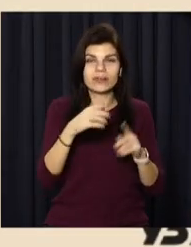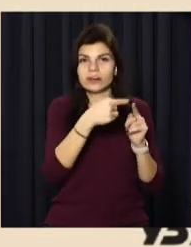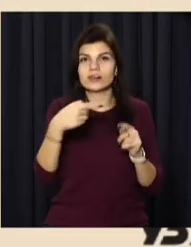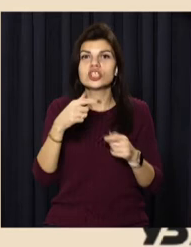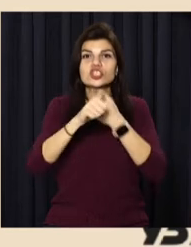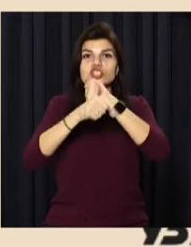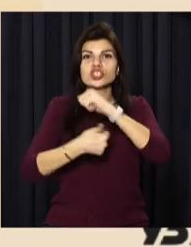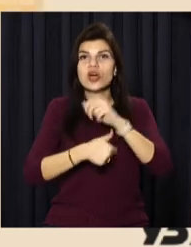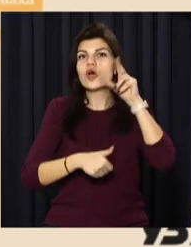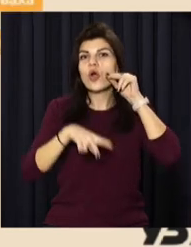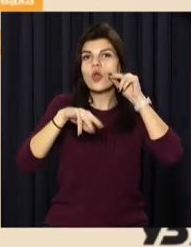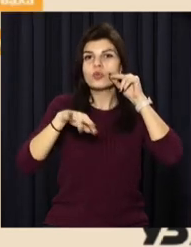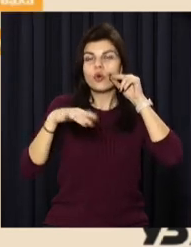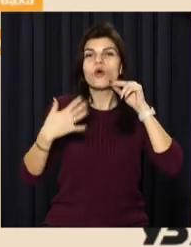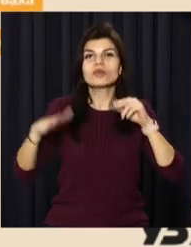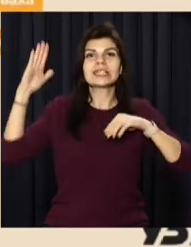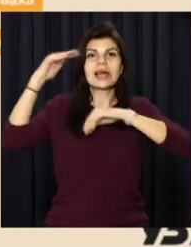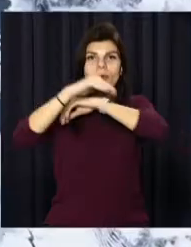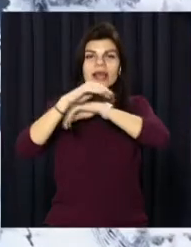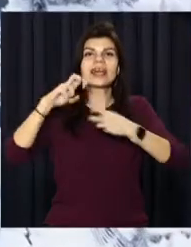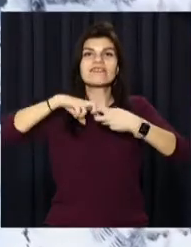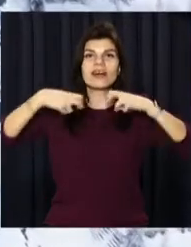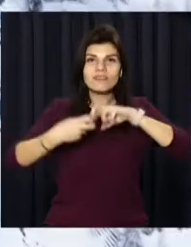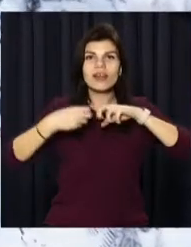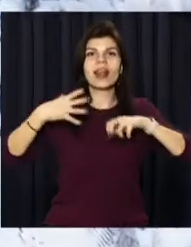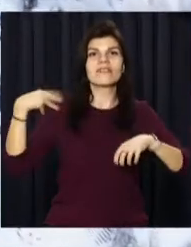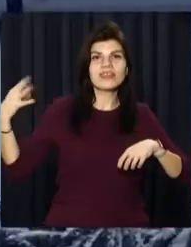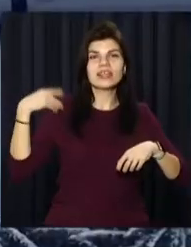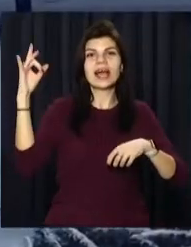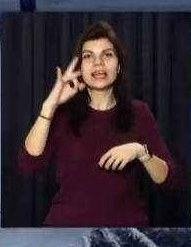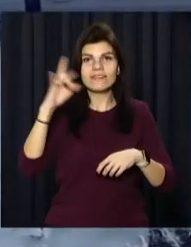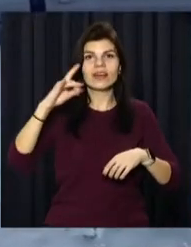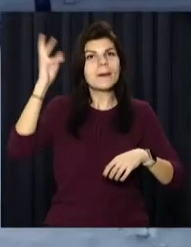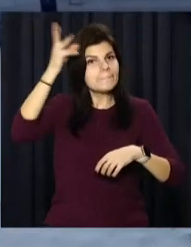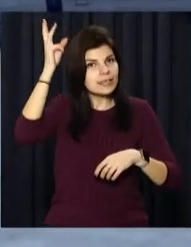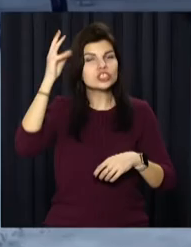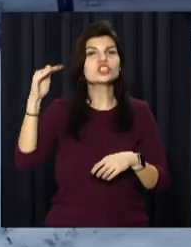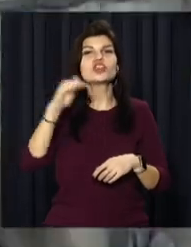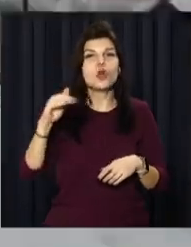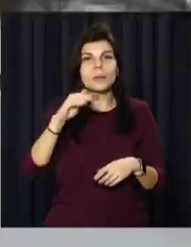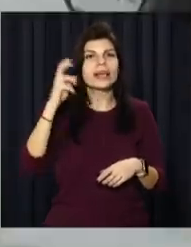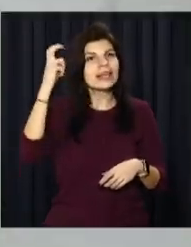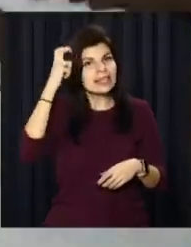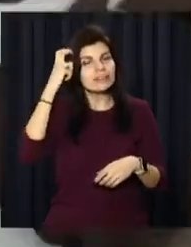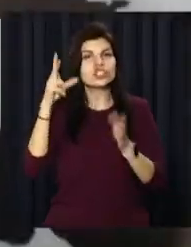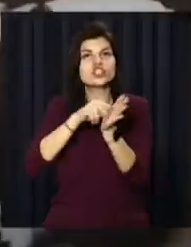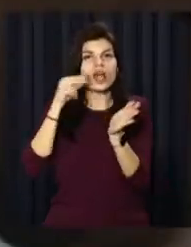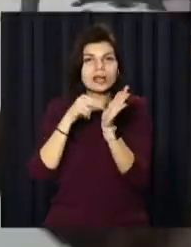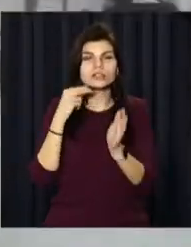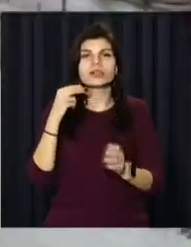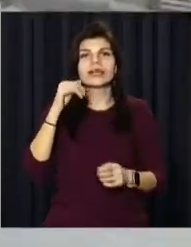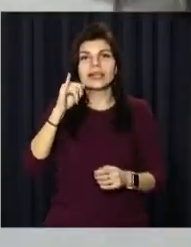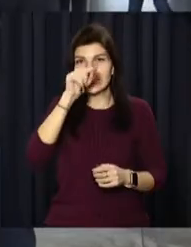16 лютого. Він уже проїхав Закарпатську, Івано-Франківську, Львівську, Рівненську, Хмельницьку, Житомирську, Київську, Черкаську та